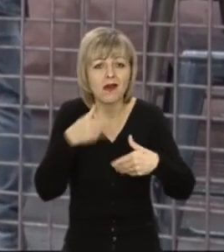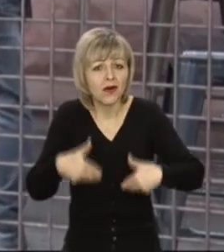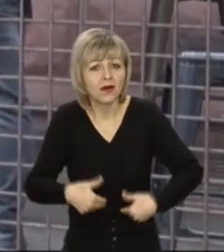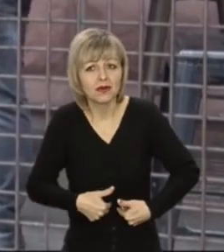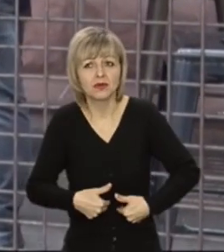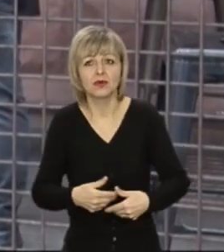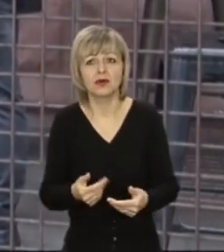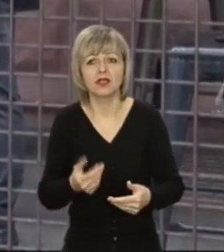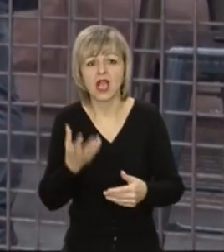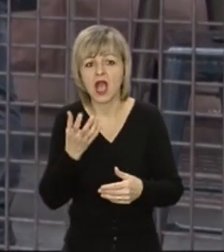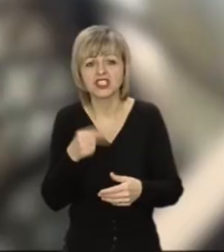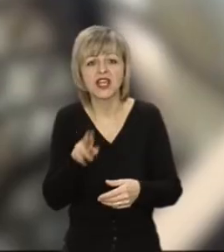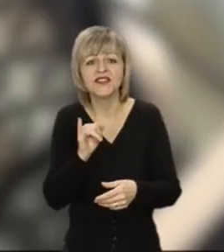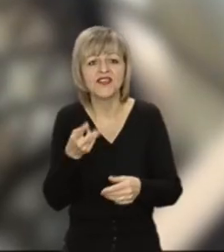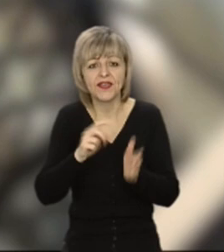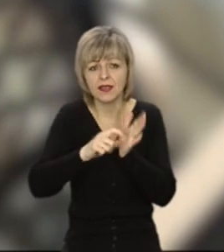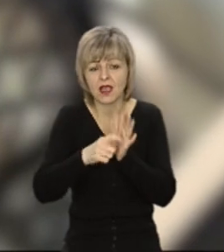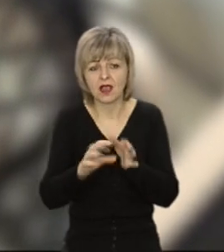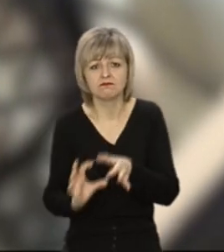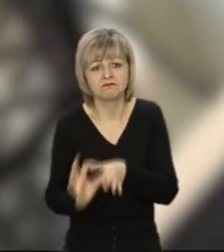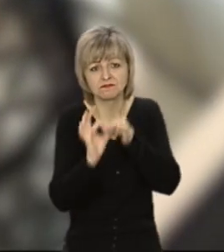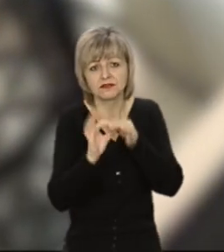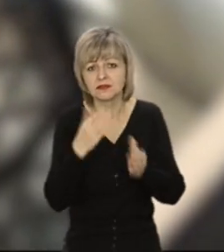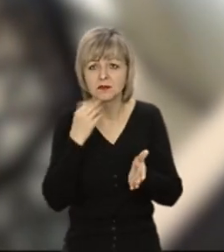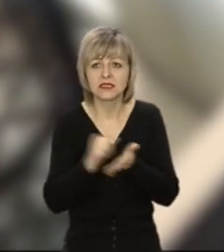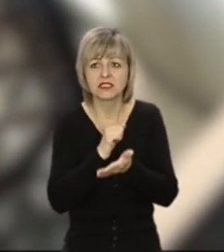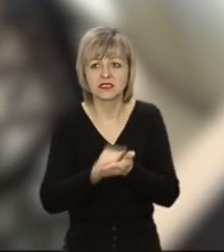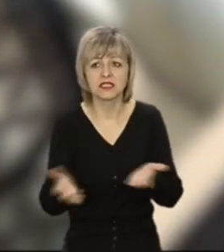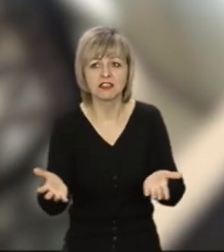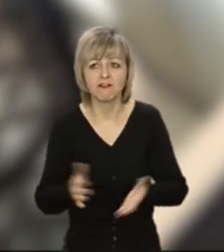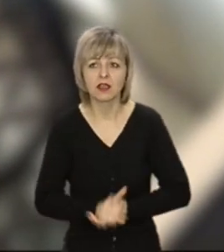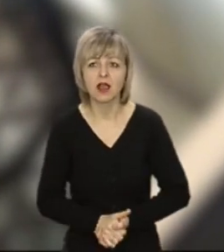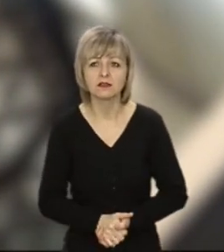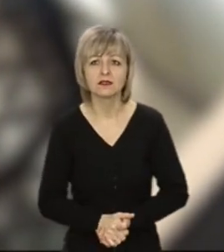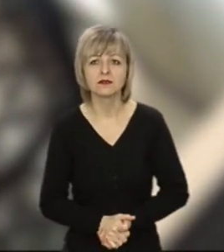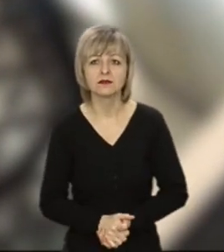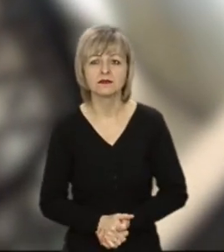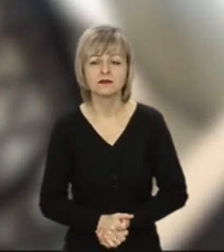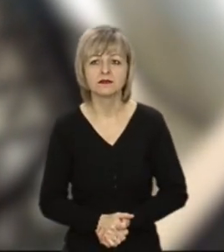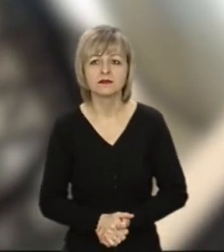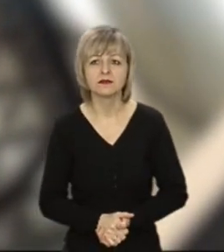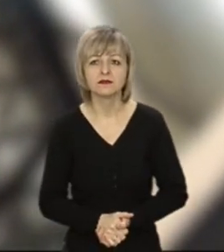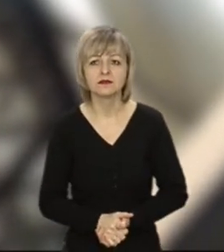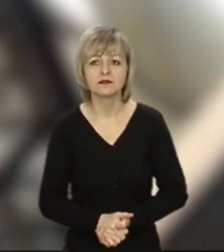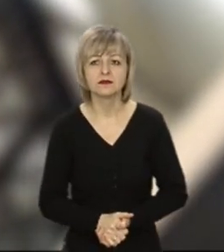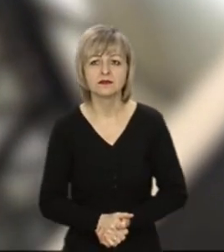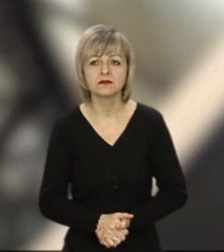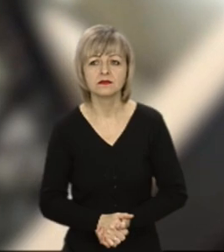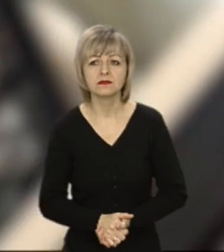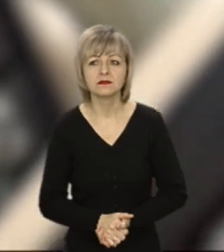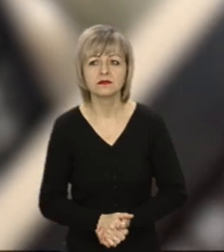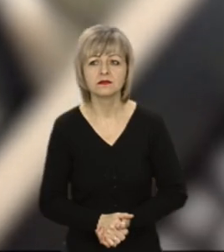та ще й дія сертифікат не підтягнула. Якщо вті я не показую, що не підтягнула, що був підкверджений до цього документу.